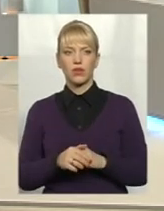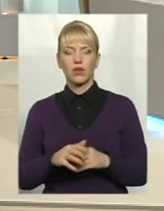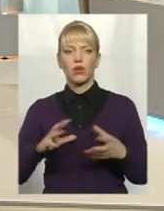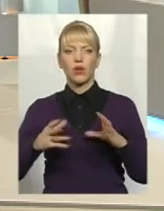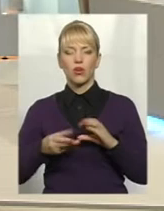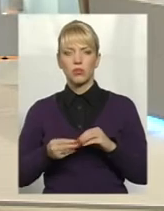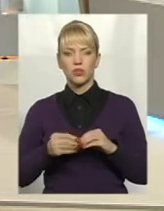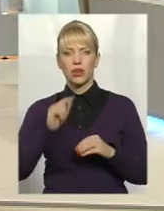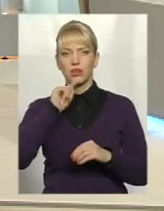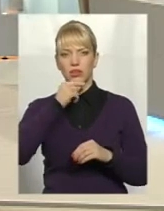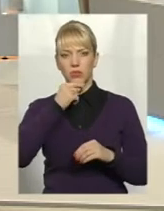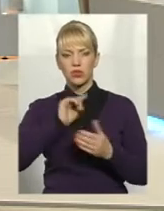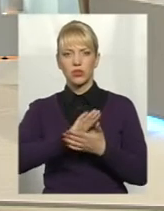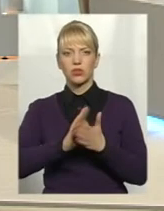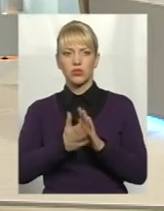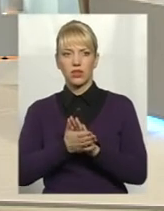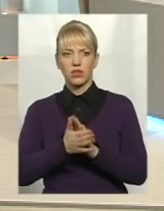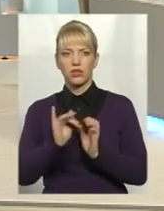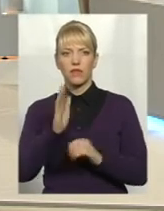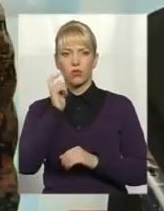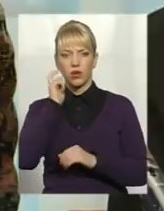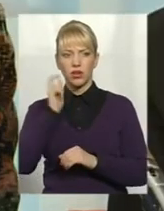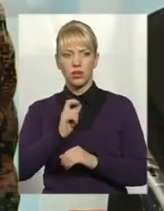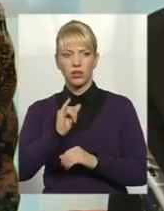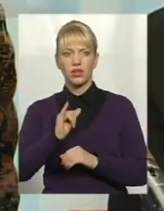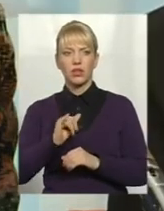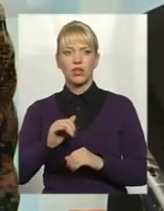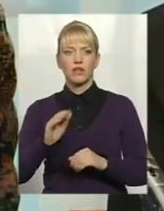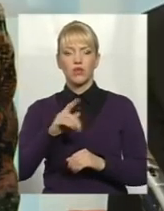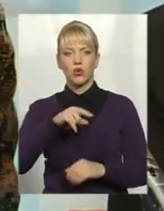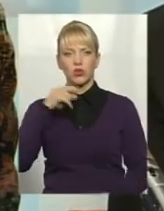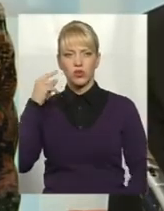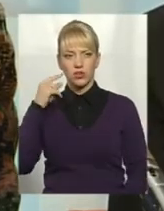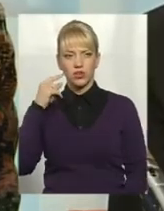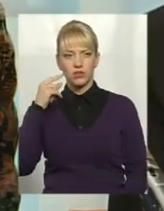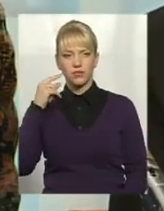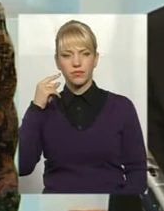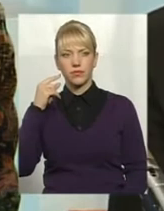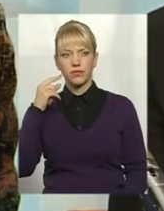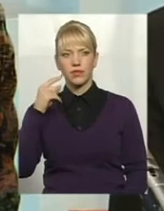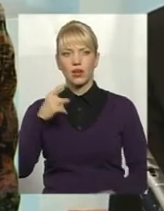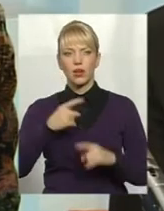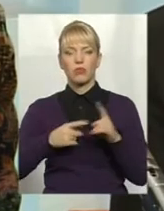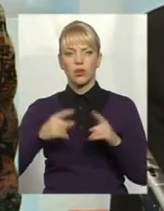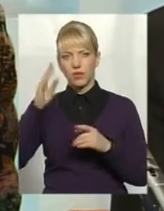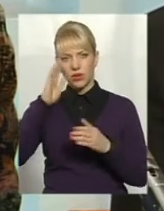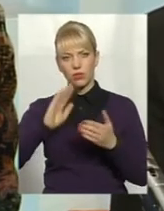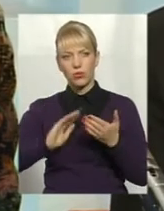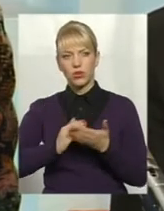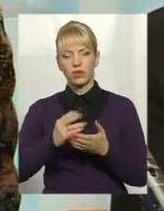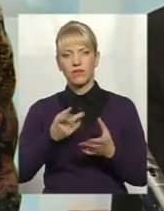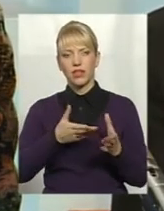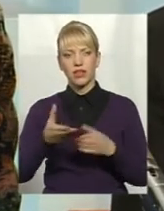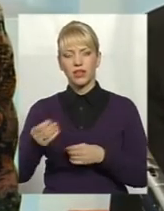економічна ситуація і в Україні, і в той же Росії. Наверно, політична ситуація